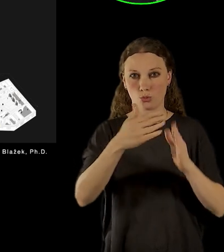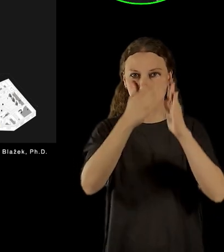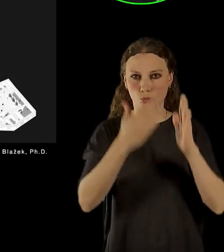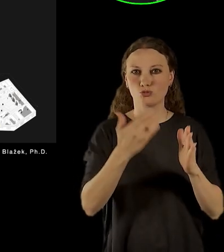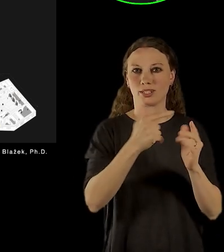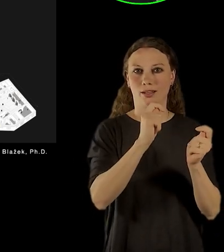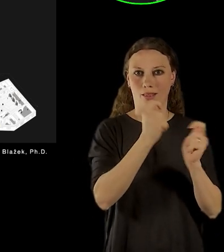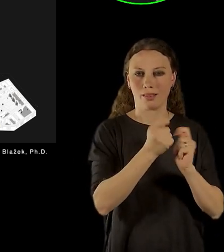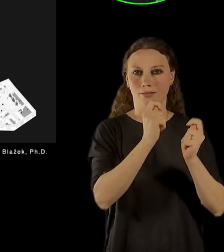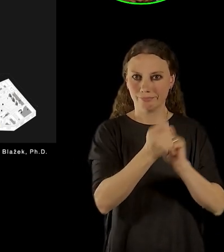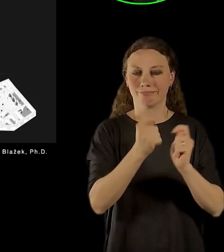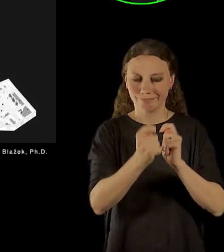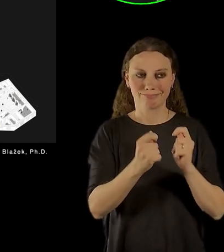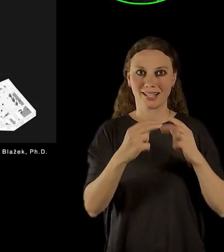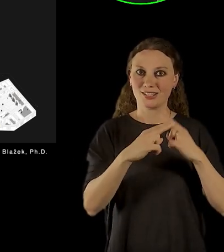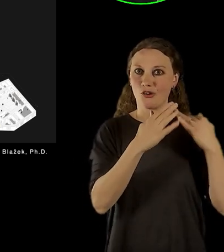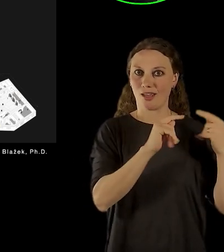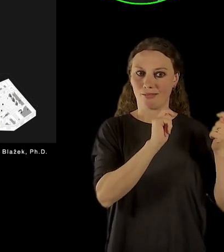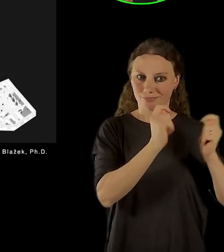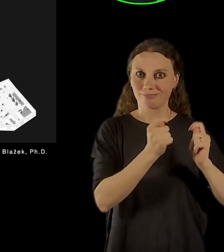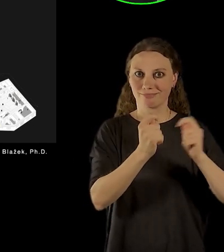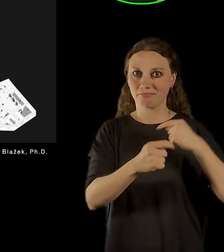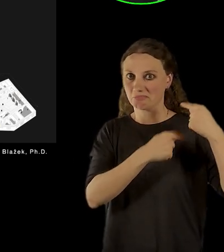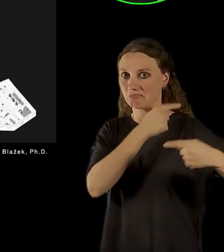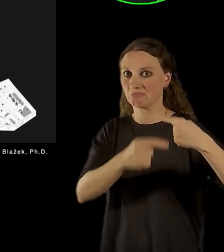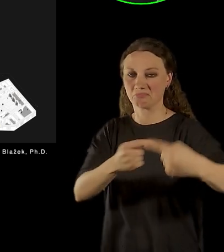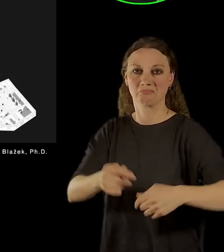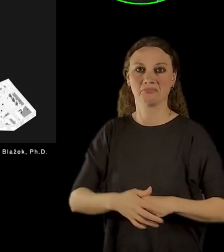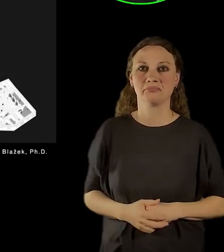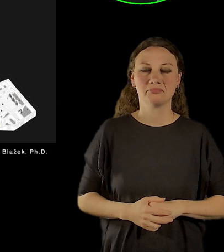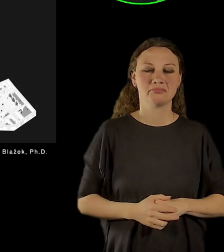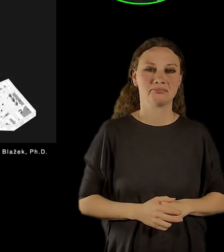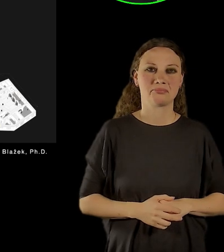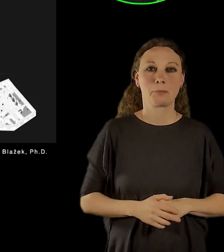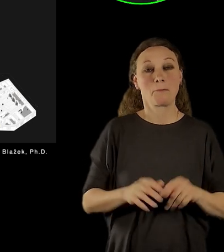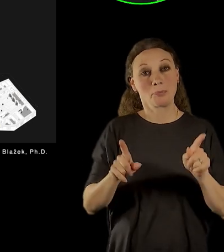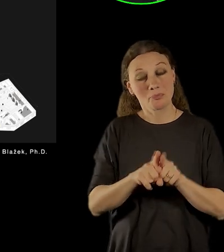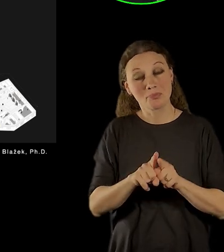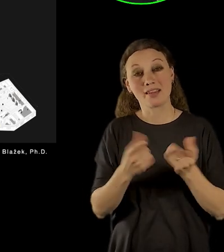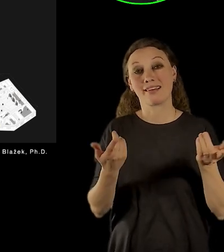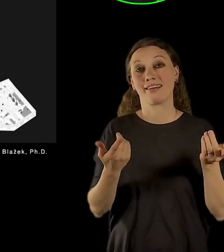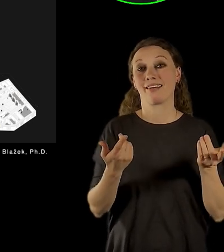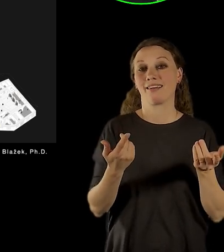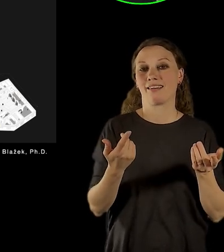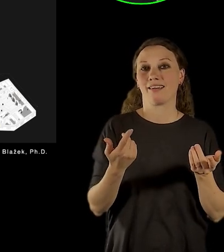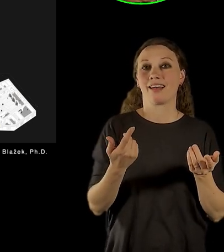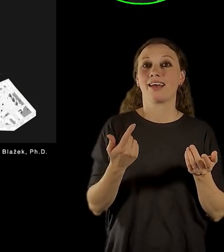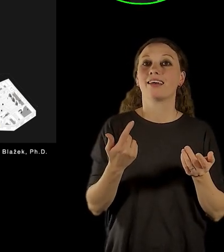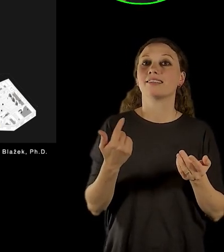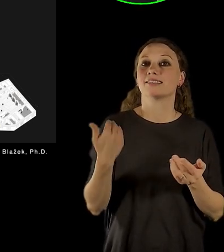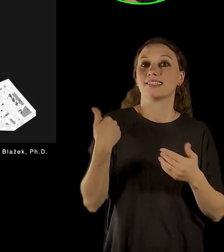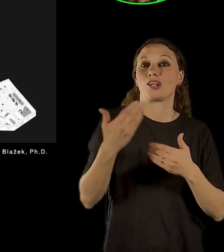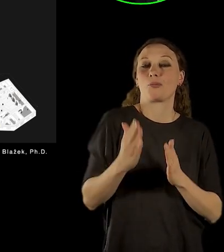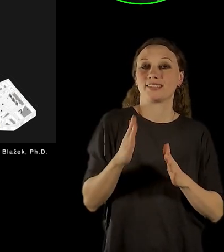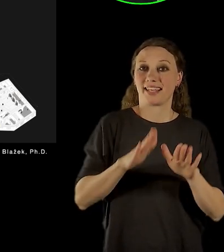můžeme ukázat, jakým způsobem si jednotlivé režimy respektivejich architekti představovali třeba dostavbu toho staroměstského náměstí. to i